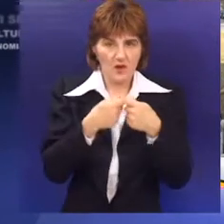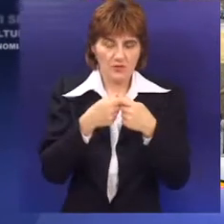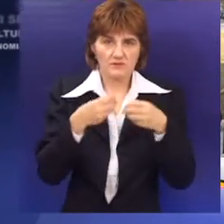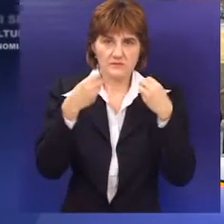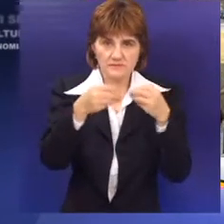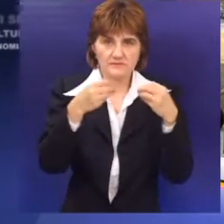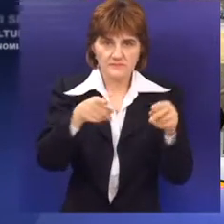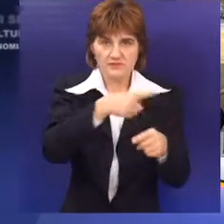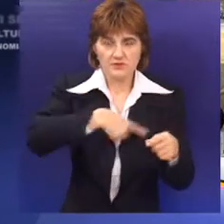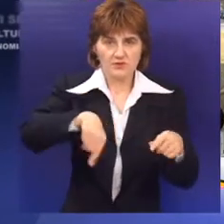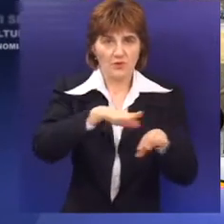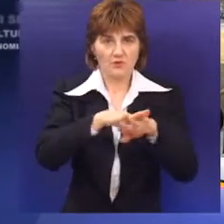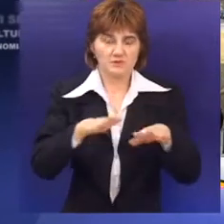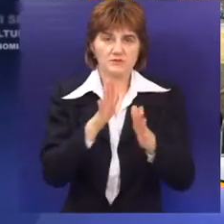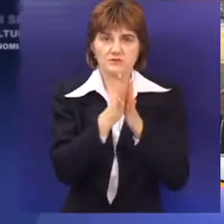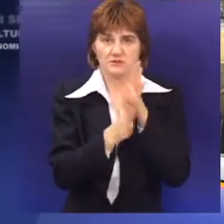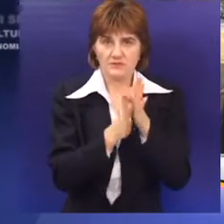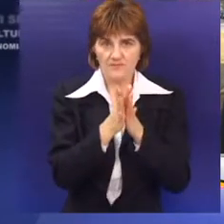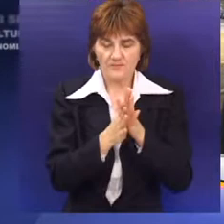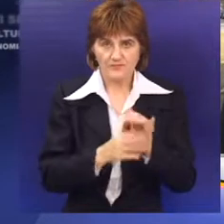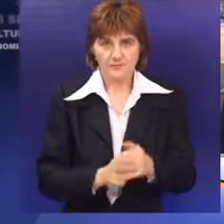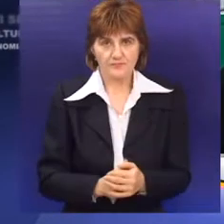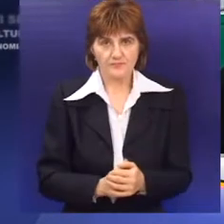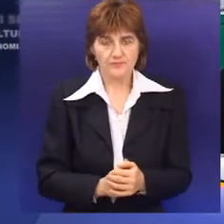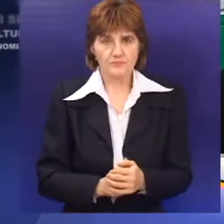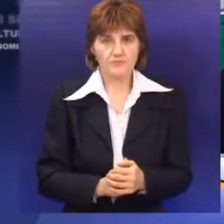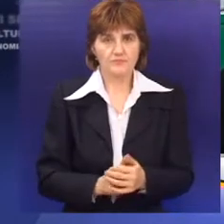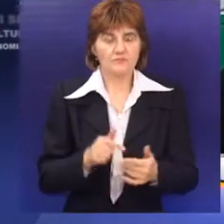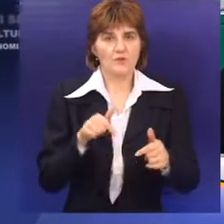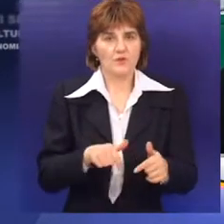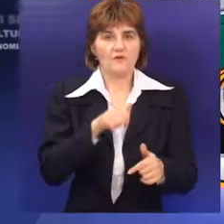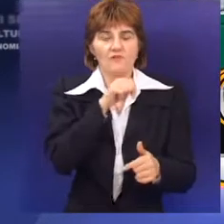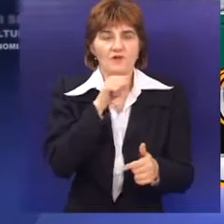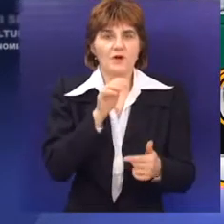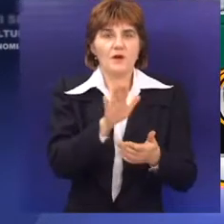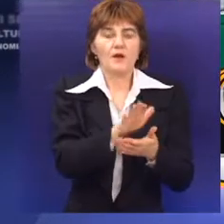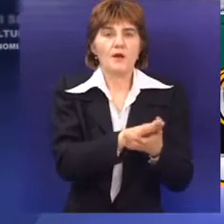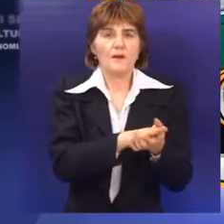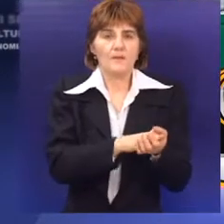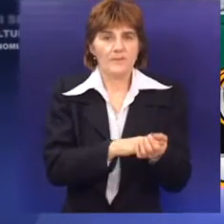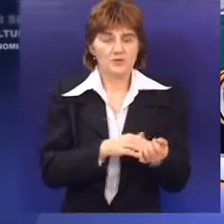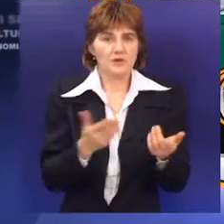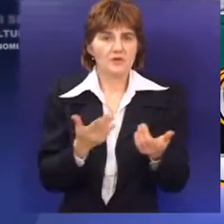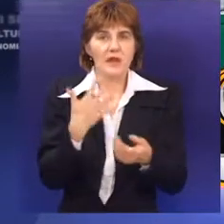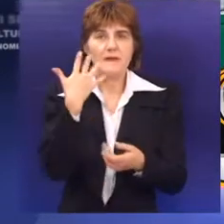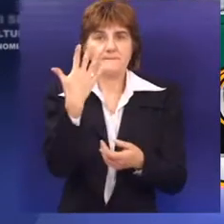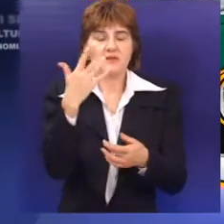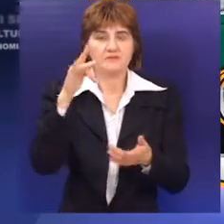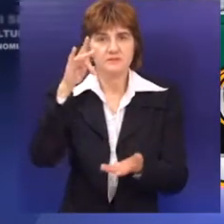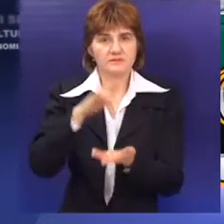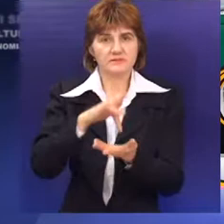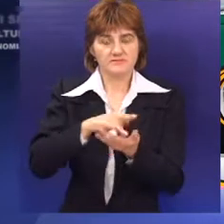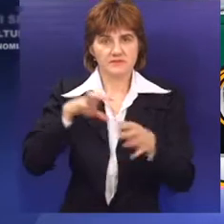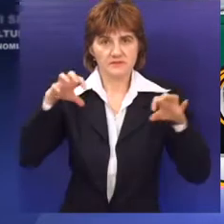okrublih stolova, seminara i različitih drugih vrsta edukacije. Ovo je početak da kažemo da je ovih pet nekih lokacija seme